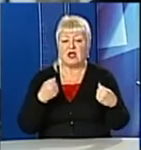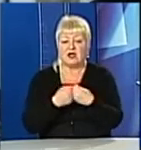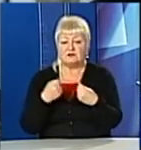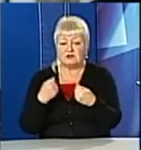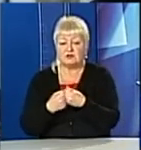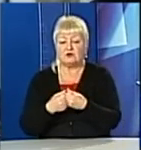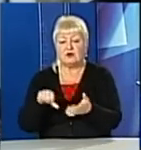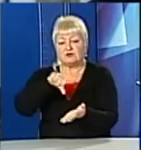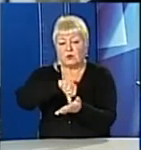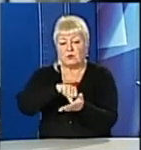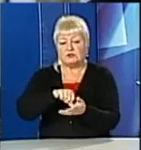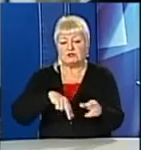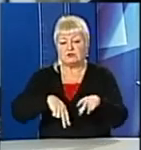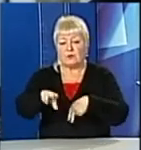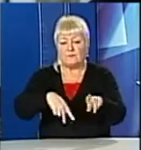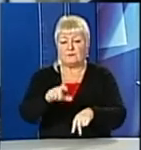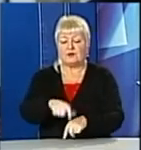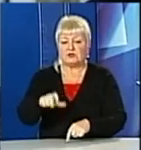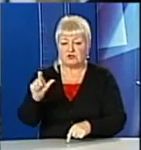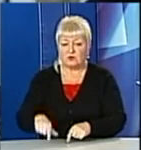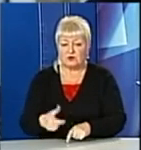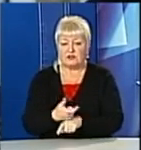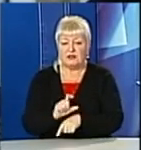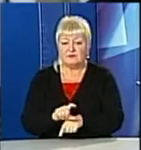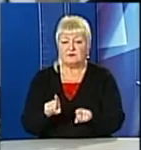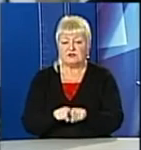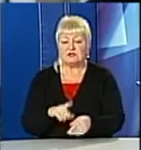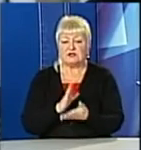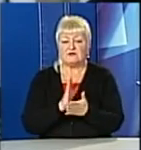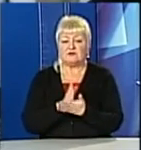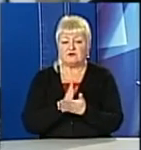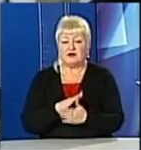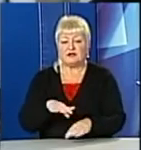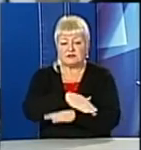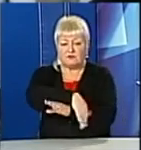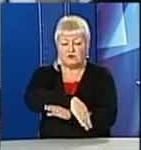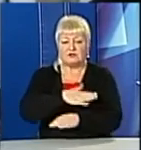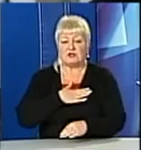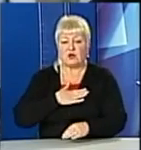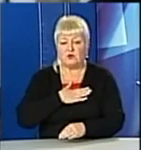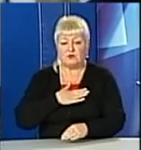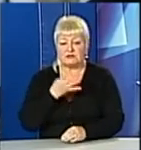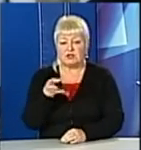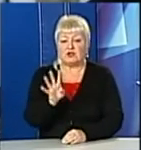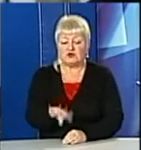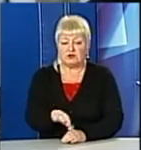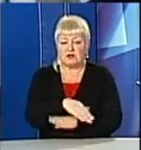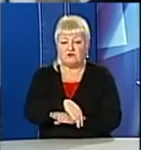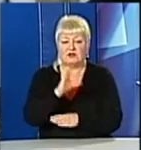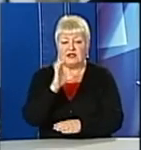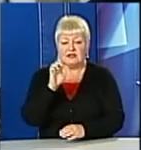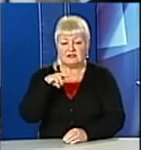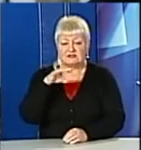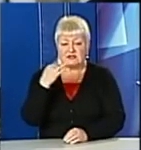за участь у пішоході. Найбільші концентрації таких пригод у нас відбуваються на вулиці Любінській – 4 штуки, на вулиці